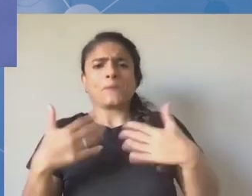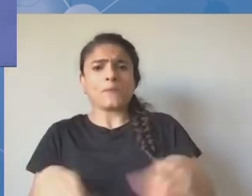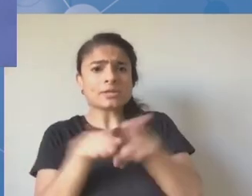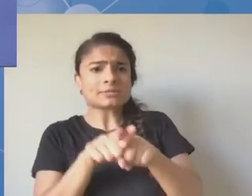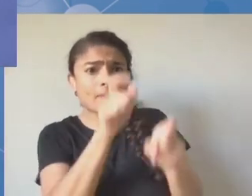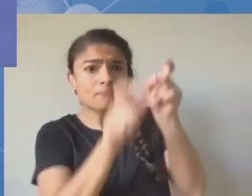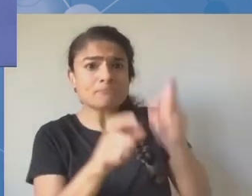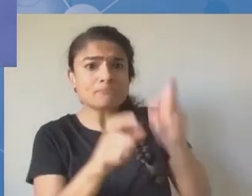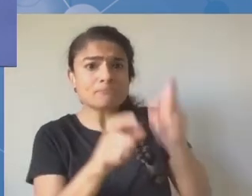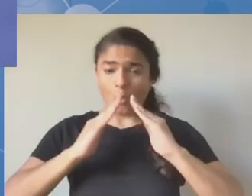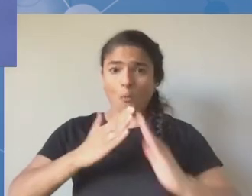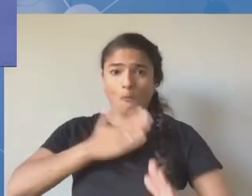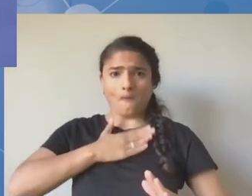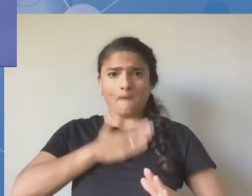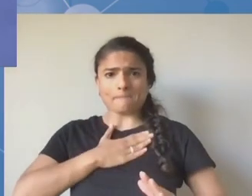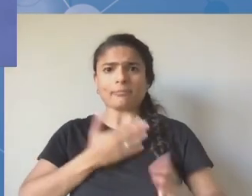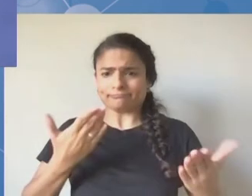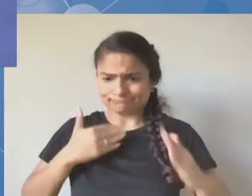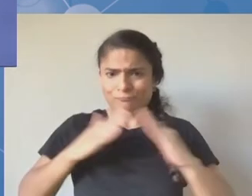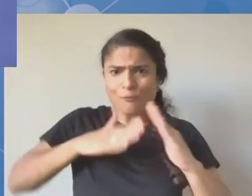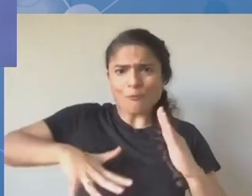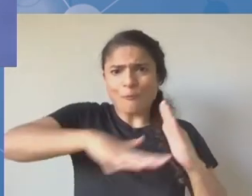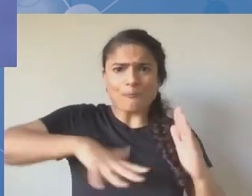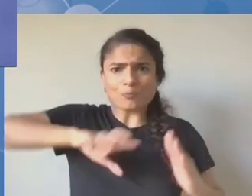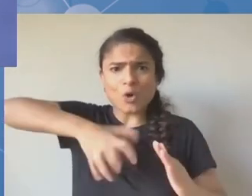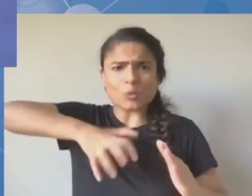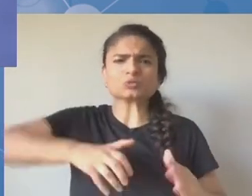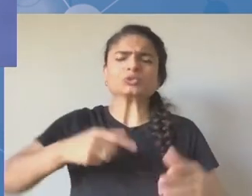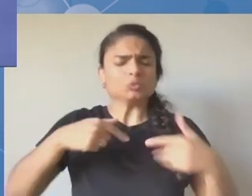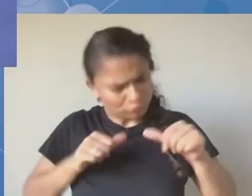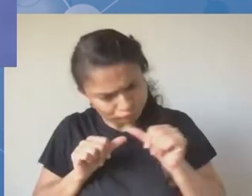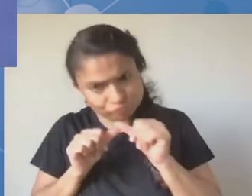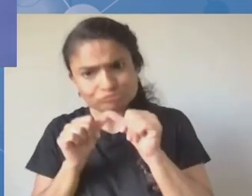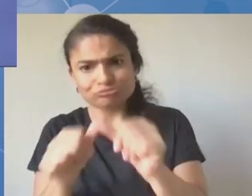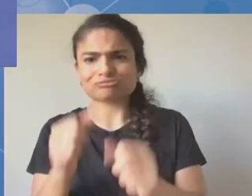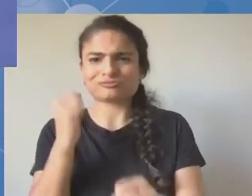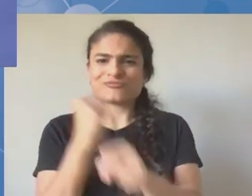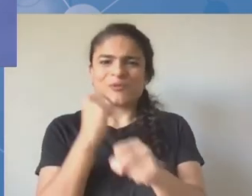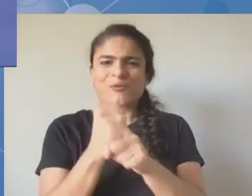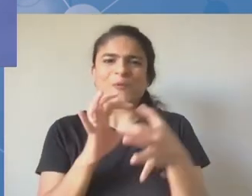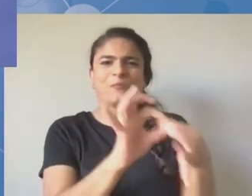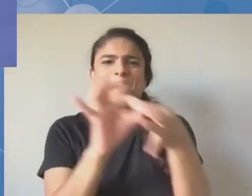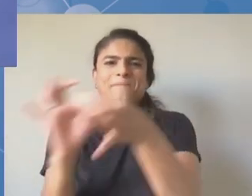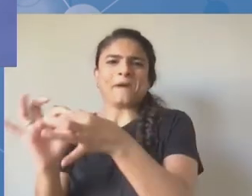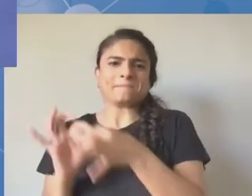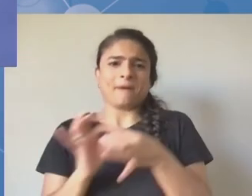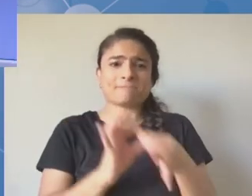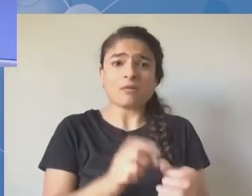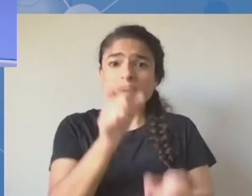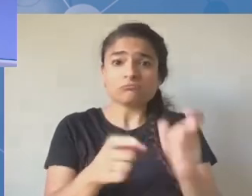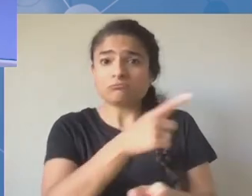praca z tobą. Oczywiście ciągle będziemy w kontakcie, będziemy ze sobą współpracować. W tym zakresie nic się nie zmieni. Bardzo dziękuję.